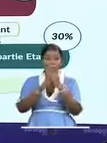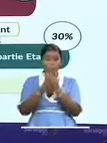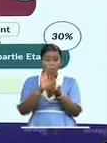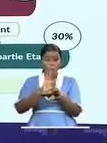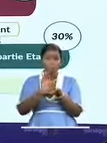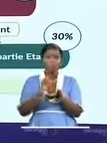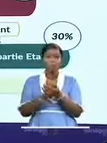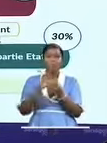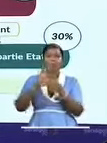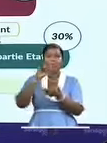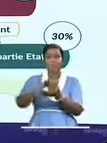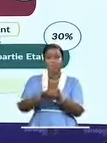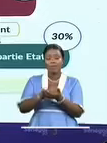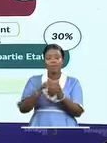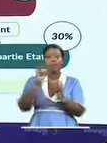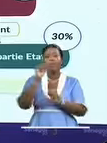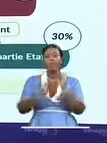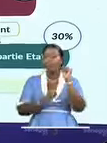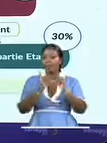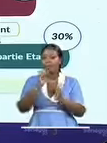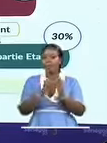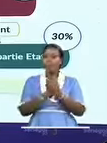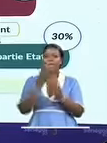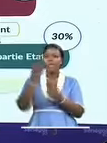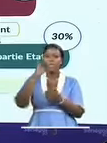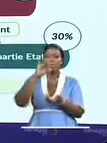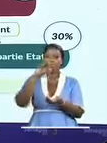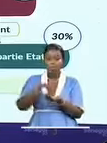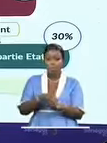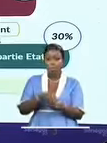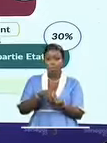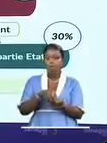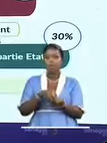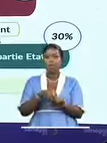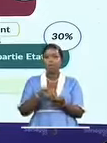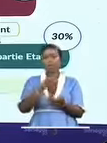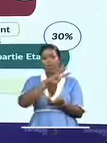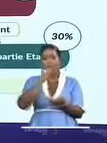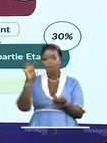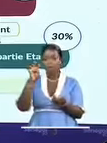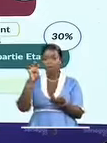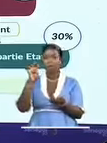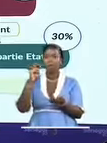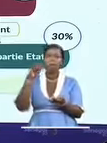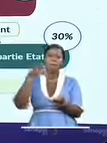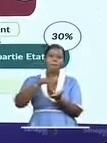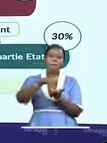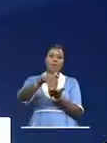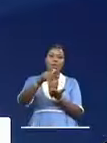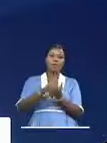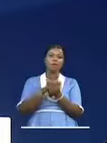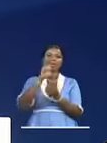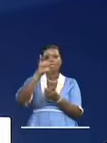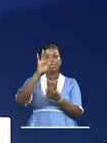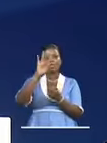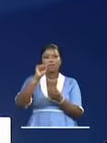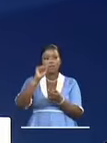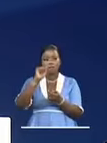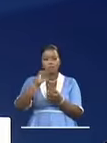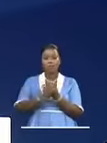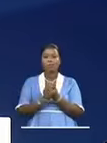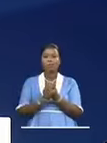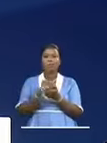cette stratégie quinquennale est de 18 496,83 milliards de fonds CFO, dont